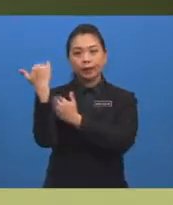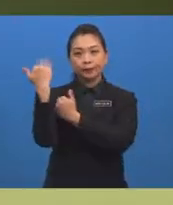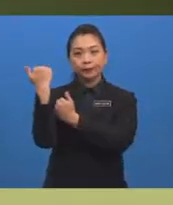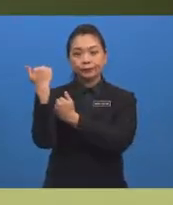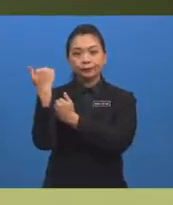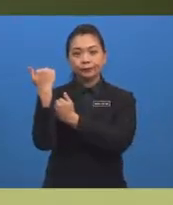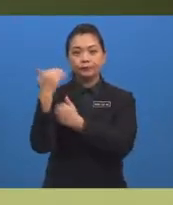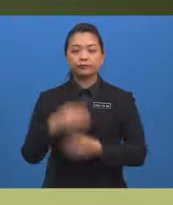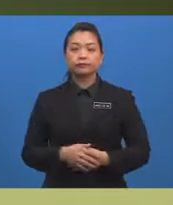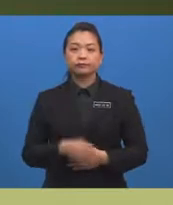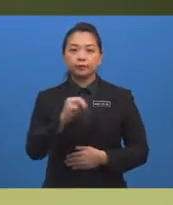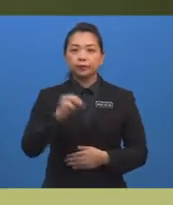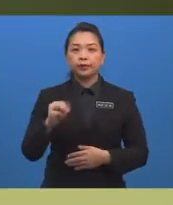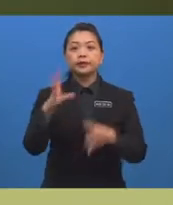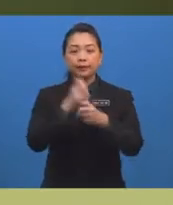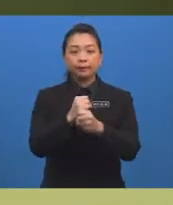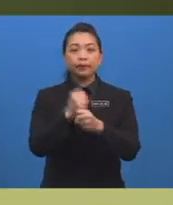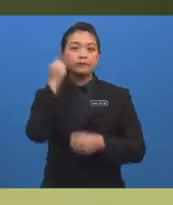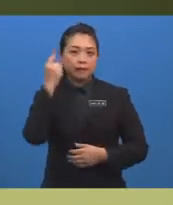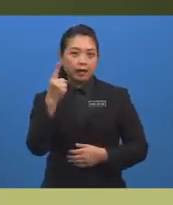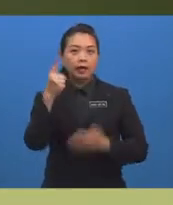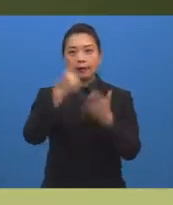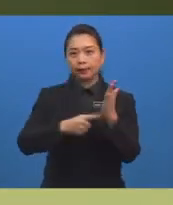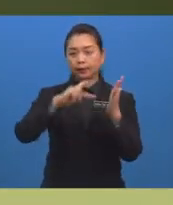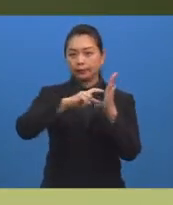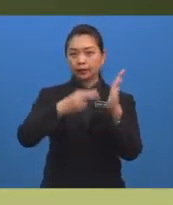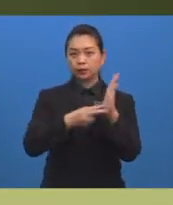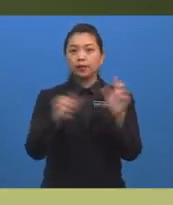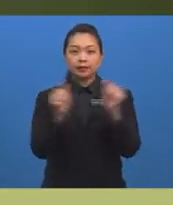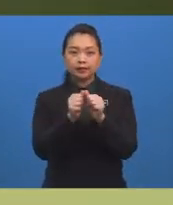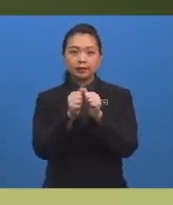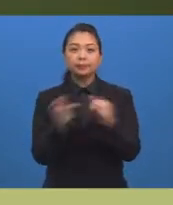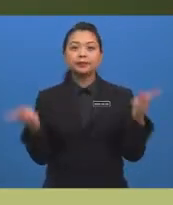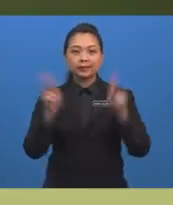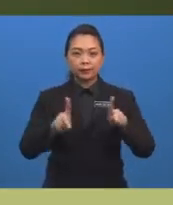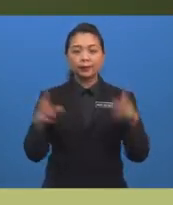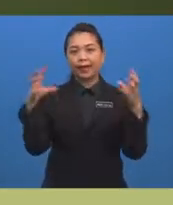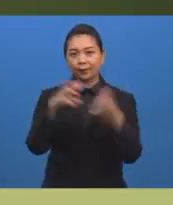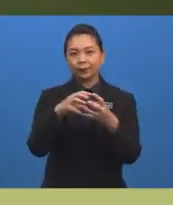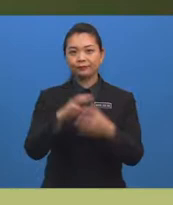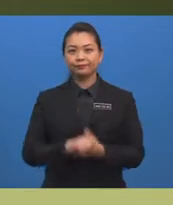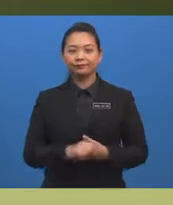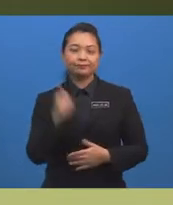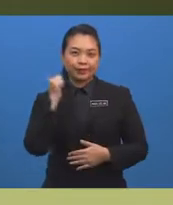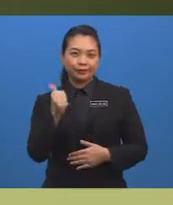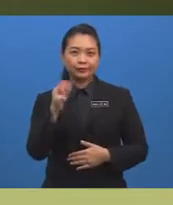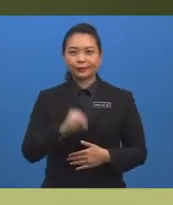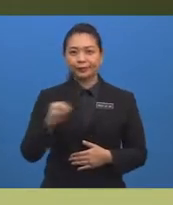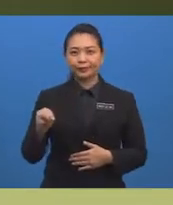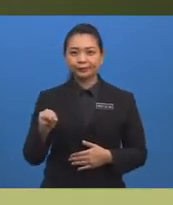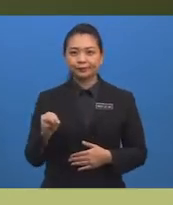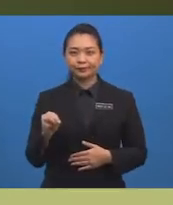-murid dapat memahami apakah yang dimaksudkan dengan peristiwa bergabung Syabas, murid-murid